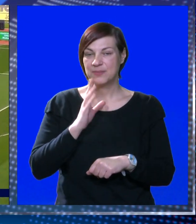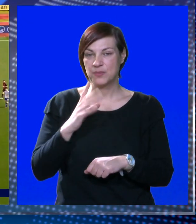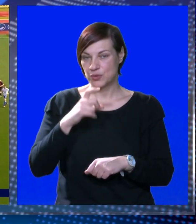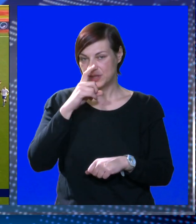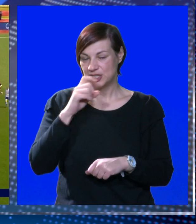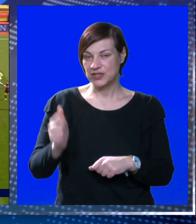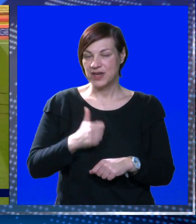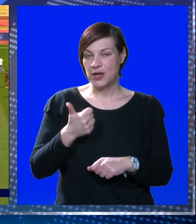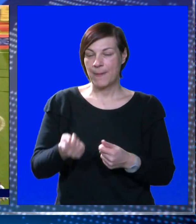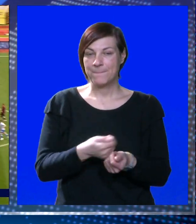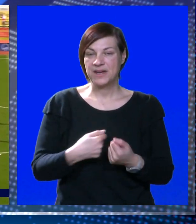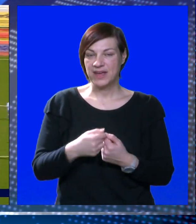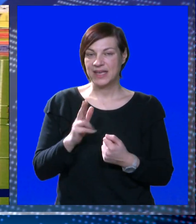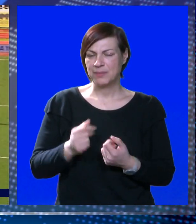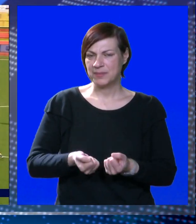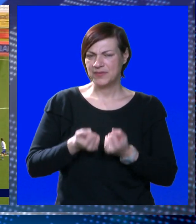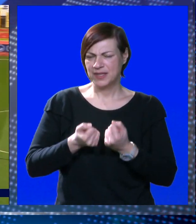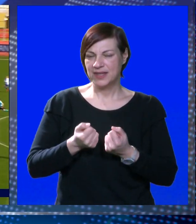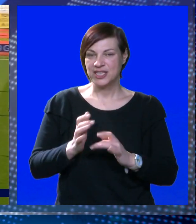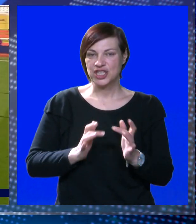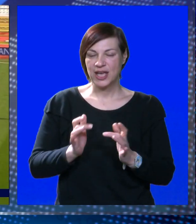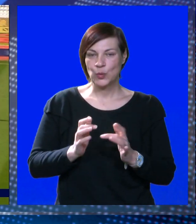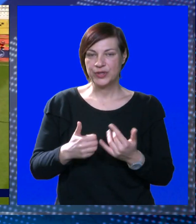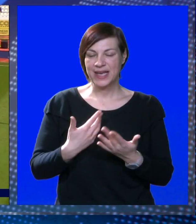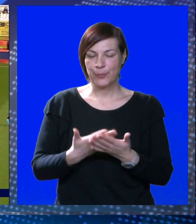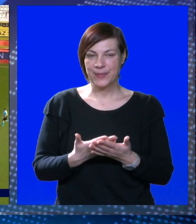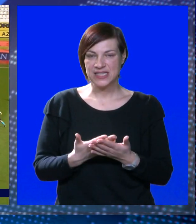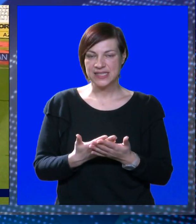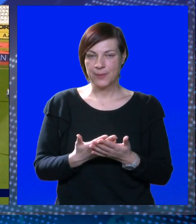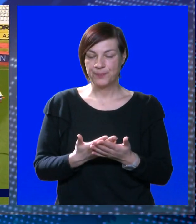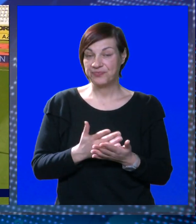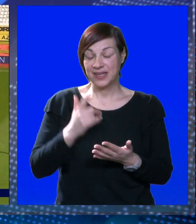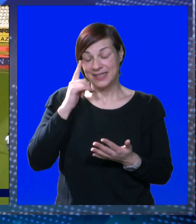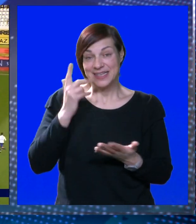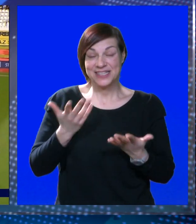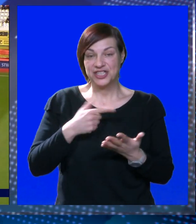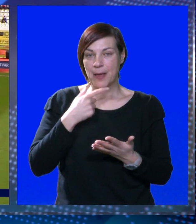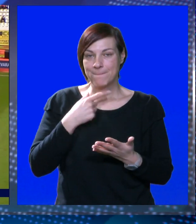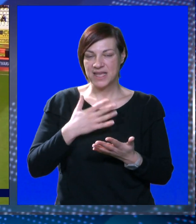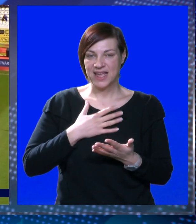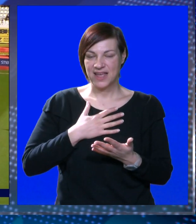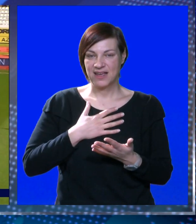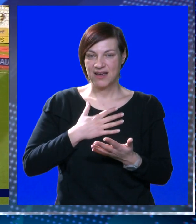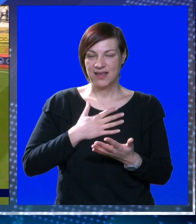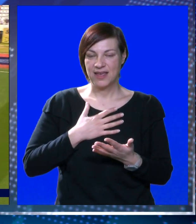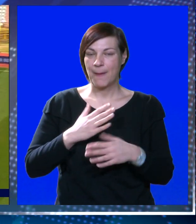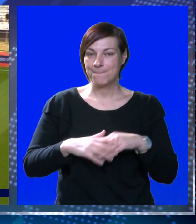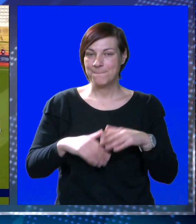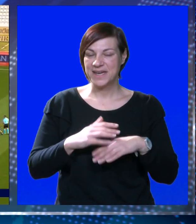popovodne, četvrtak, još prva ekipa ima te dvi teške utakmice. Ne znam stvarno šta bih rekao, ja